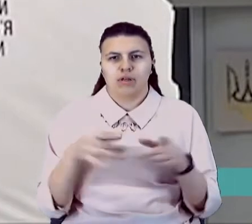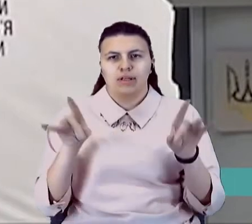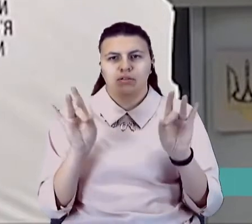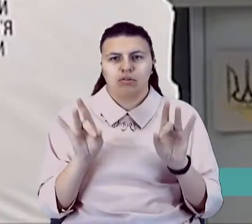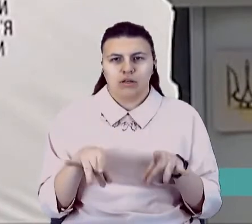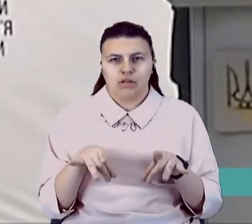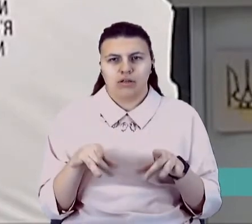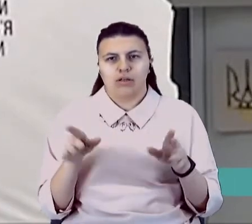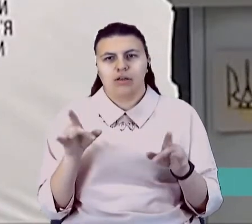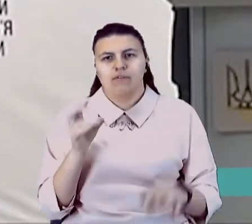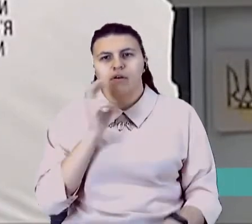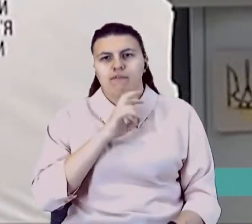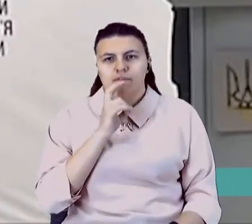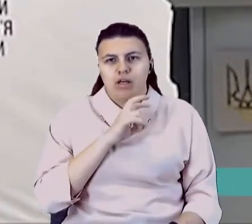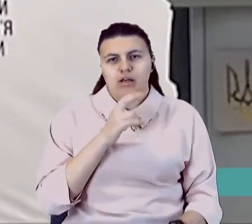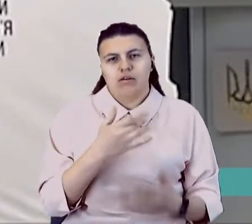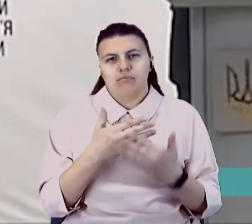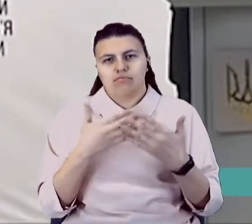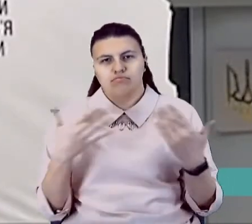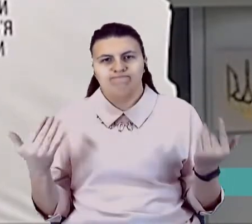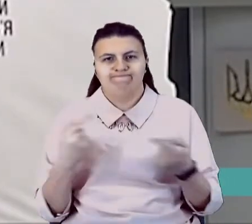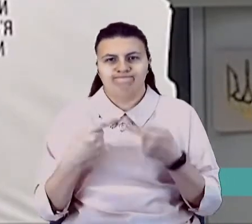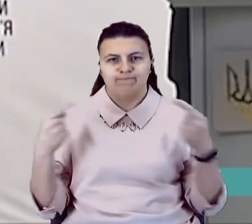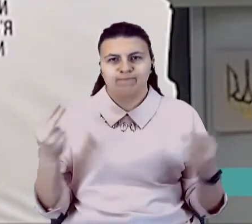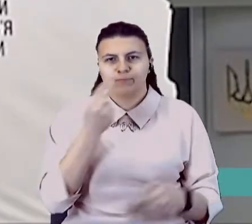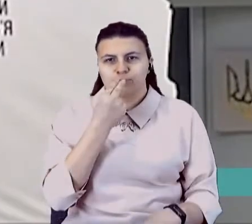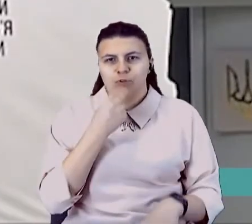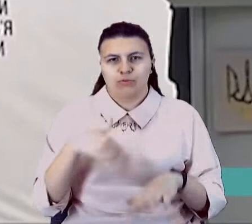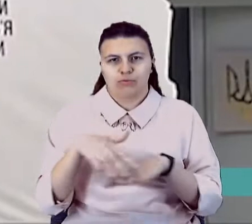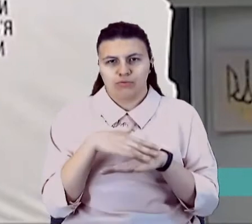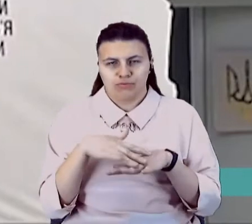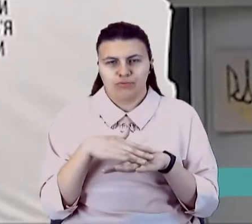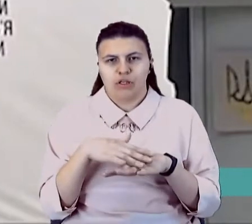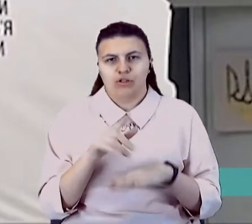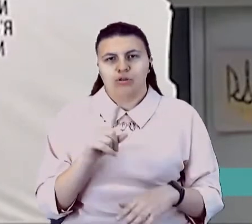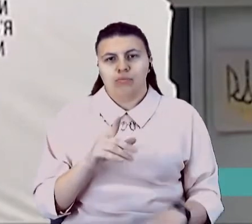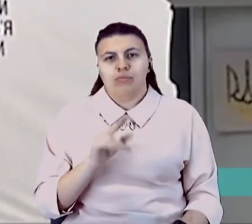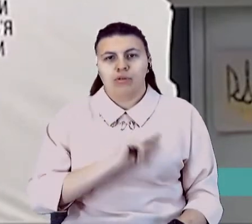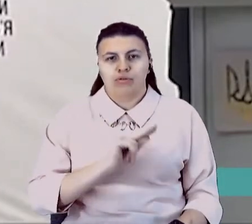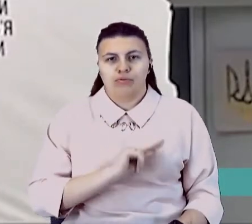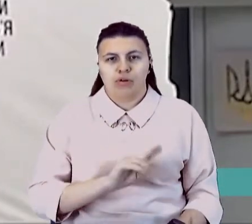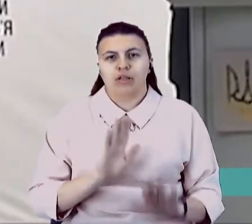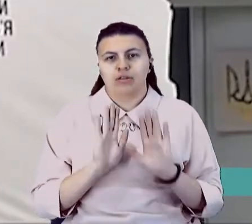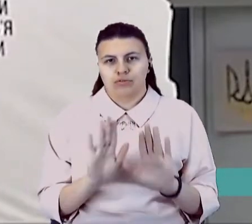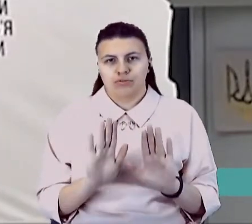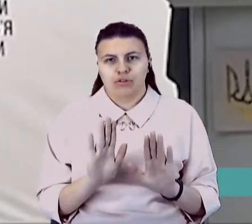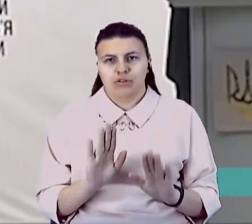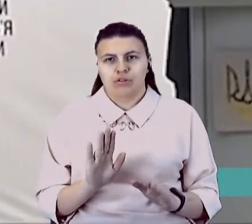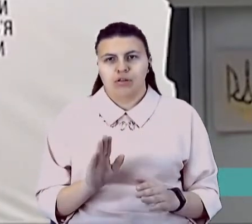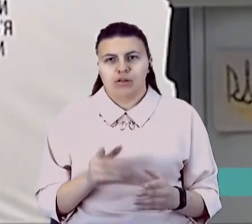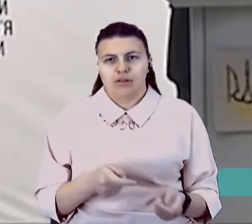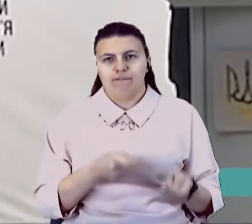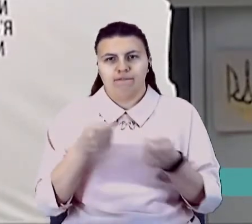або кафе, або інших закладів громадського харчування, щоб вони працювали виключно на виніс. Все, що